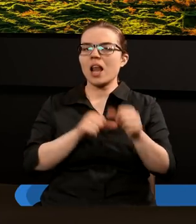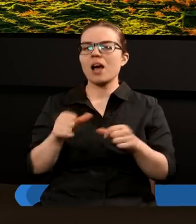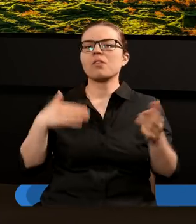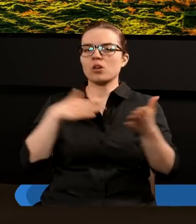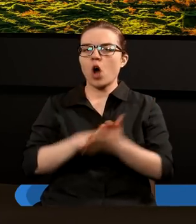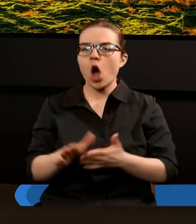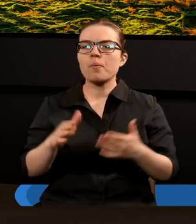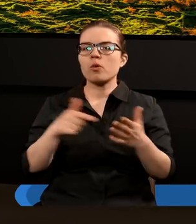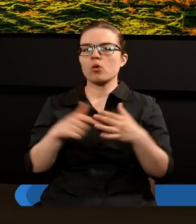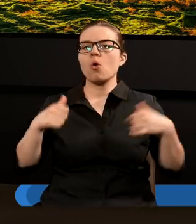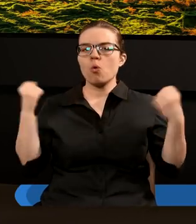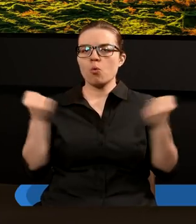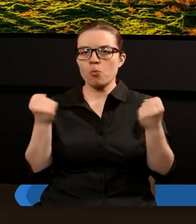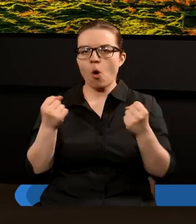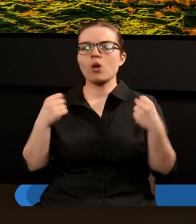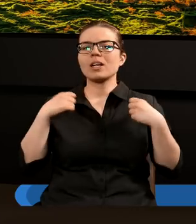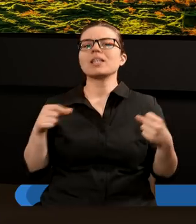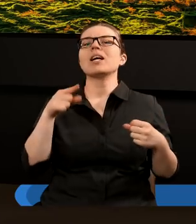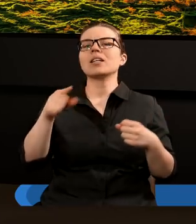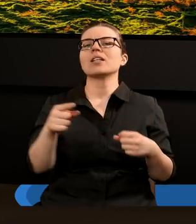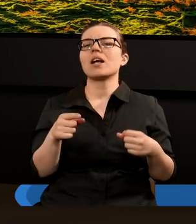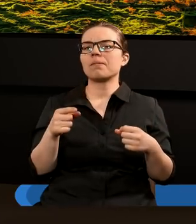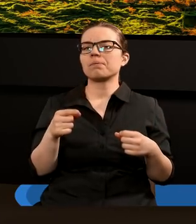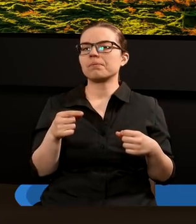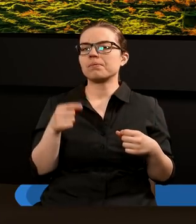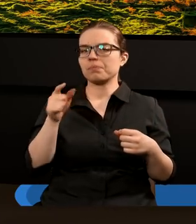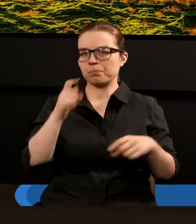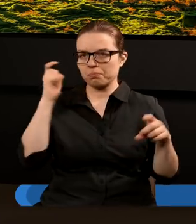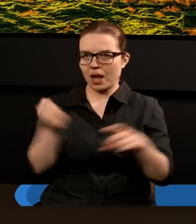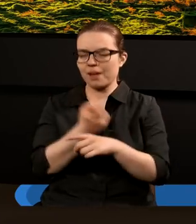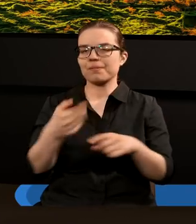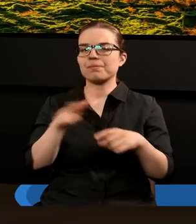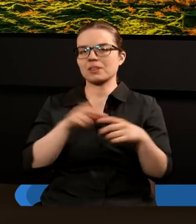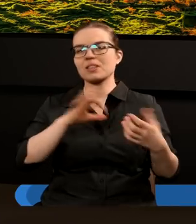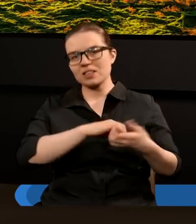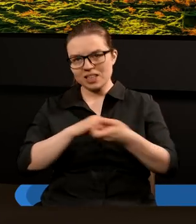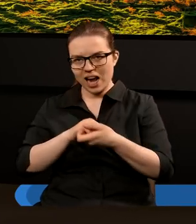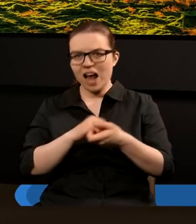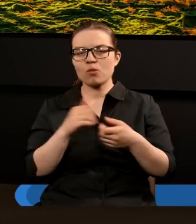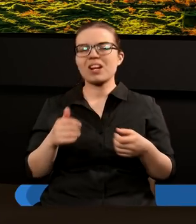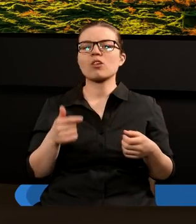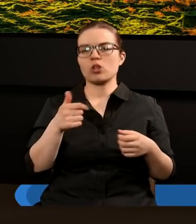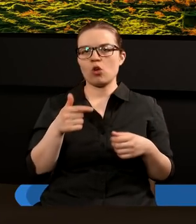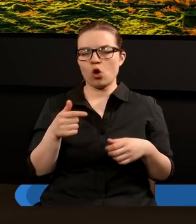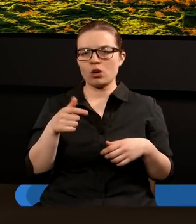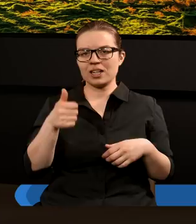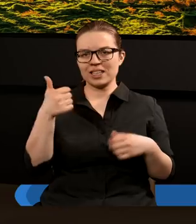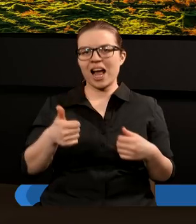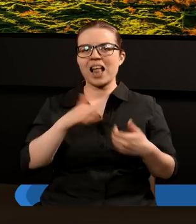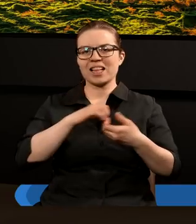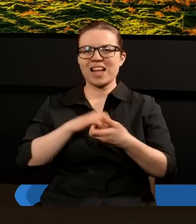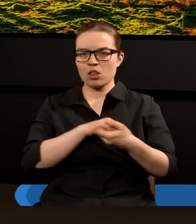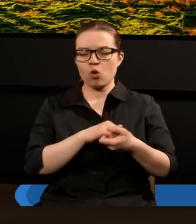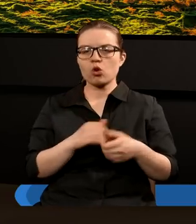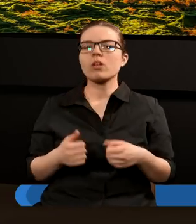umacnianie tego drugiego państwa, tych właśnie Stanów Zjednoczonych, to widzimy, że kolejne rzeczy